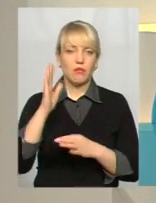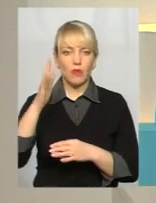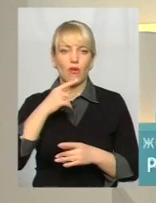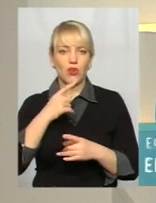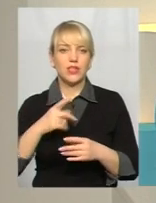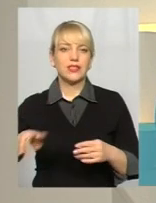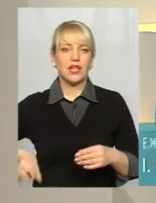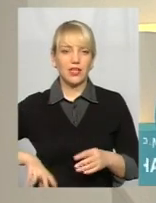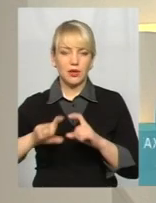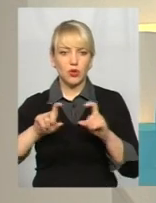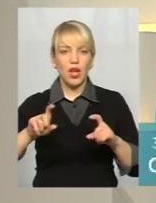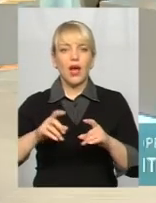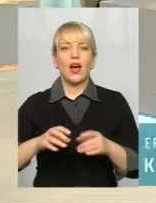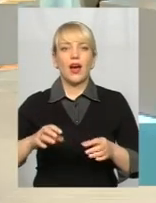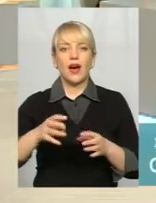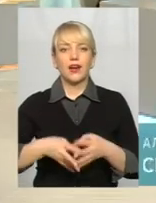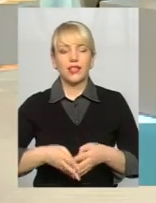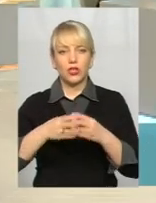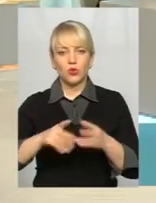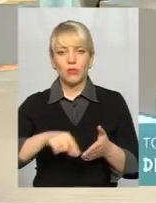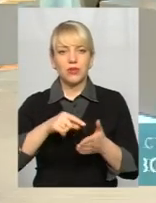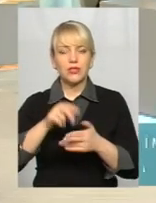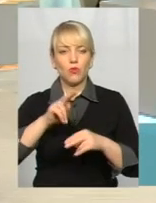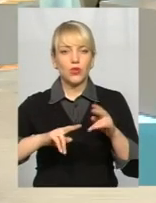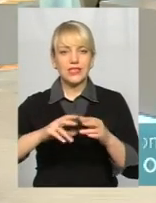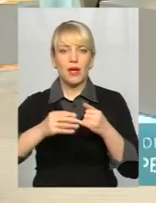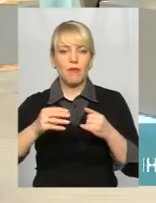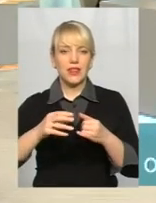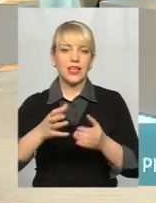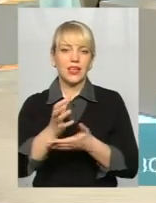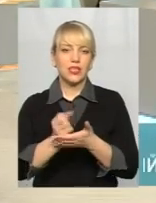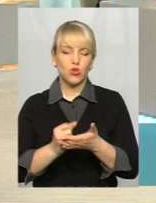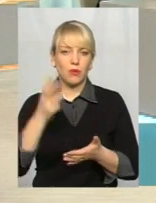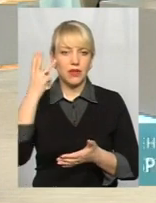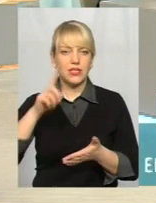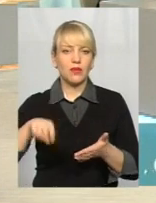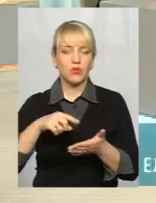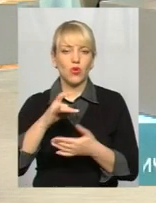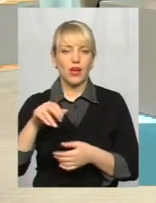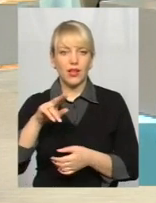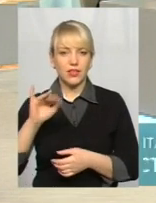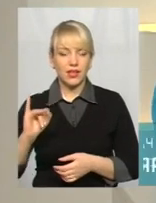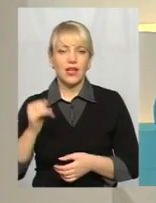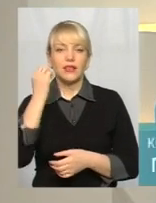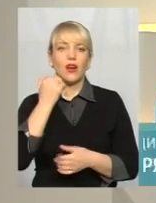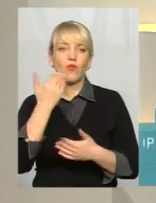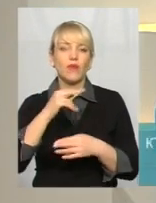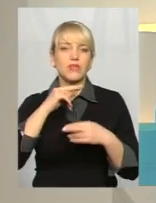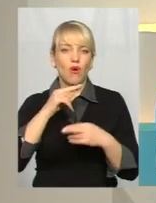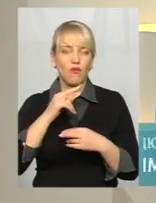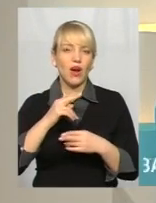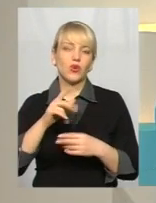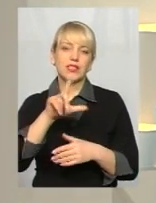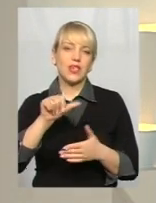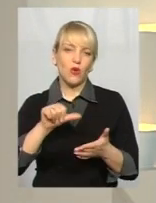директором департаменту архітектури, містобудування та земельних ресурсів Хмельницької міської ради Олександром Чорнієвичем. Дякую вам за увагу і